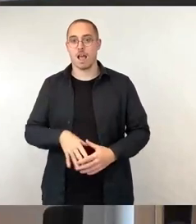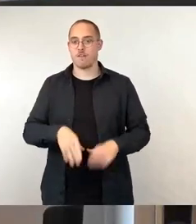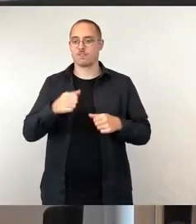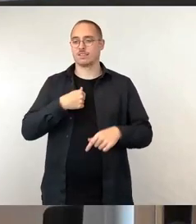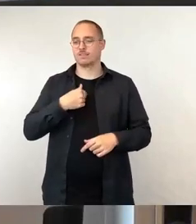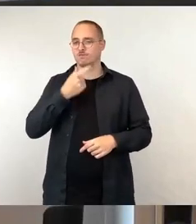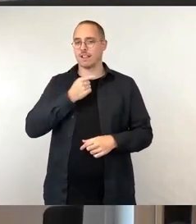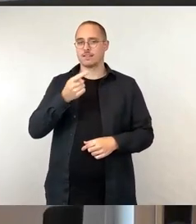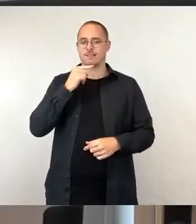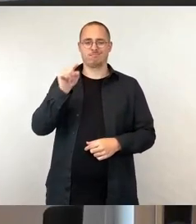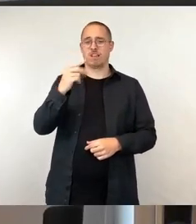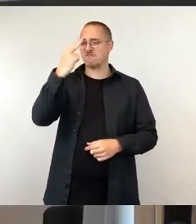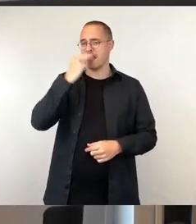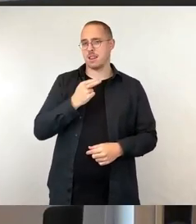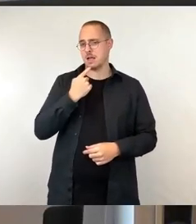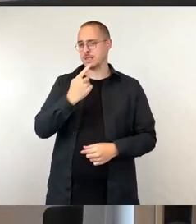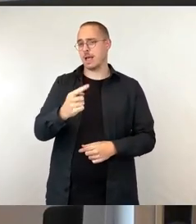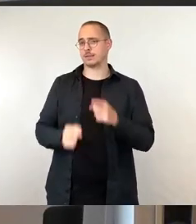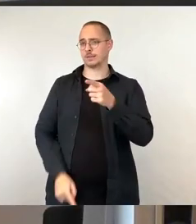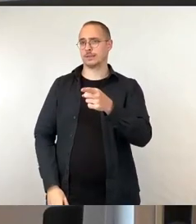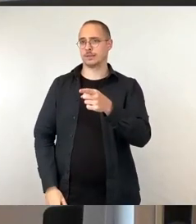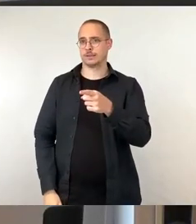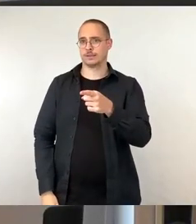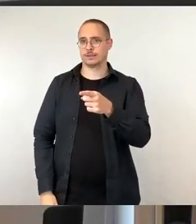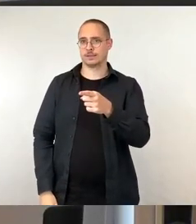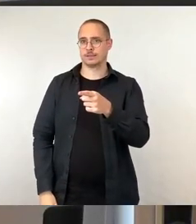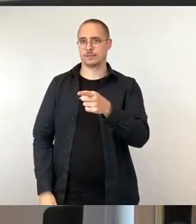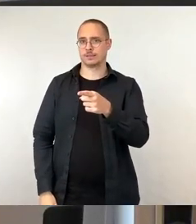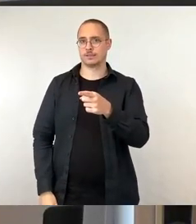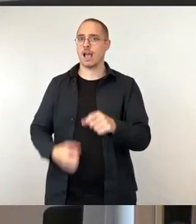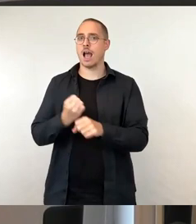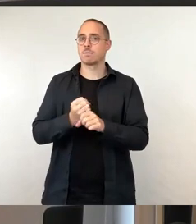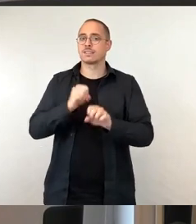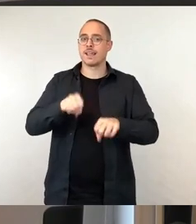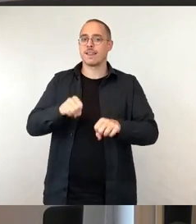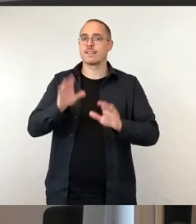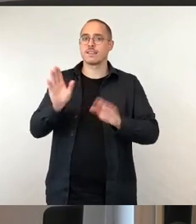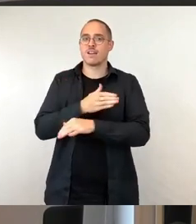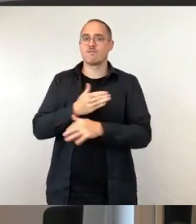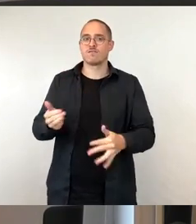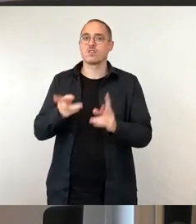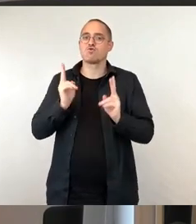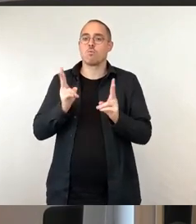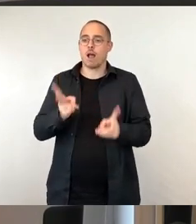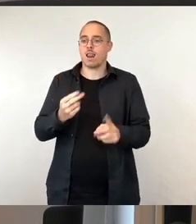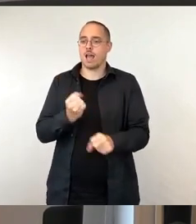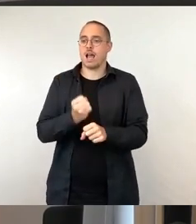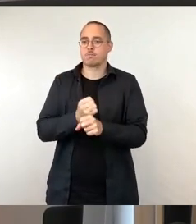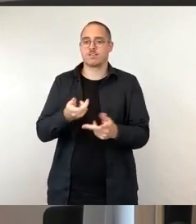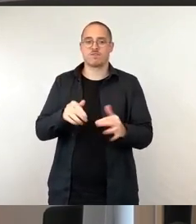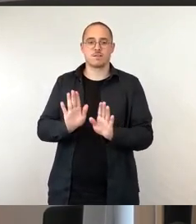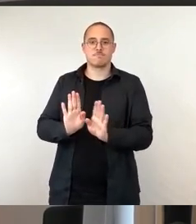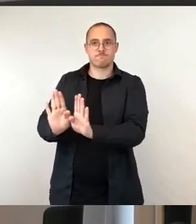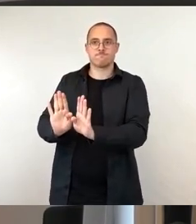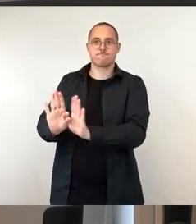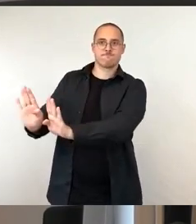vorgetragen haben, nämlich Arbeitsgelegenheiten dürfen keine reguläre Arbeit verdrängen. Das heißt, das, was Sie hier aufgelistet haben,